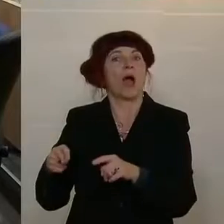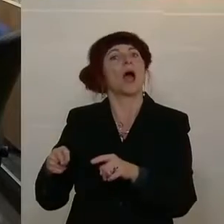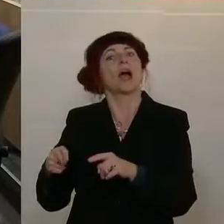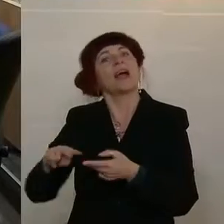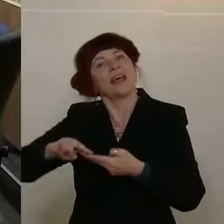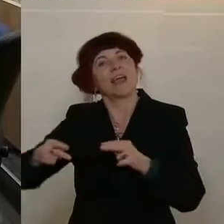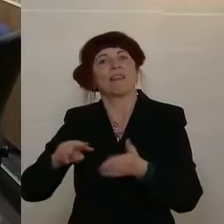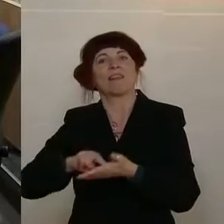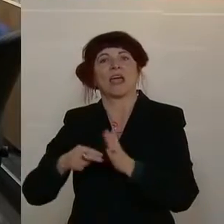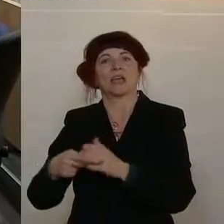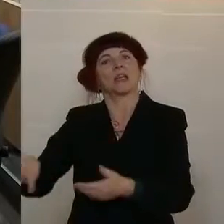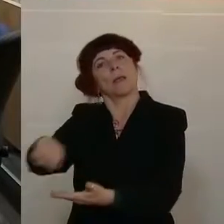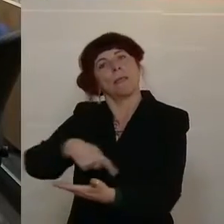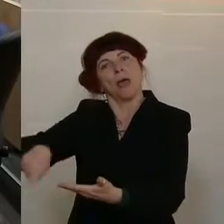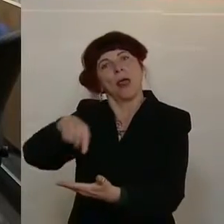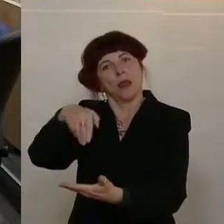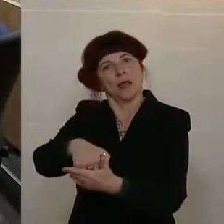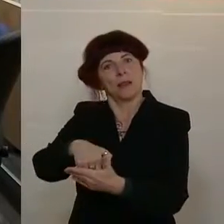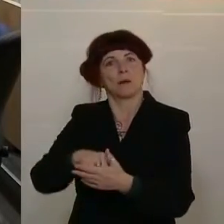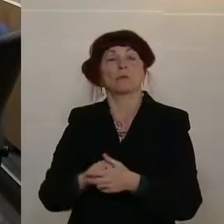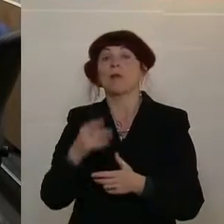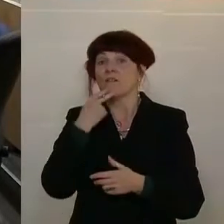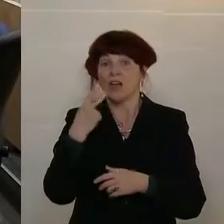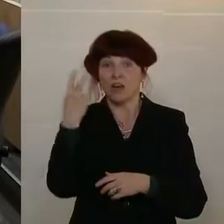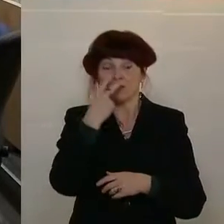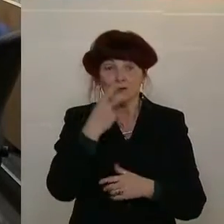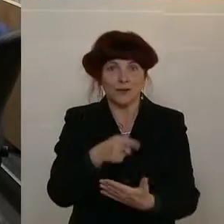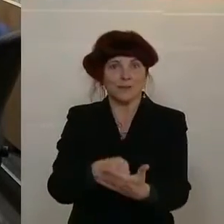Entschließungsantrag? Das ist die Minderheit.